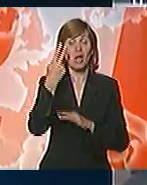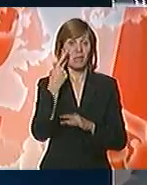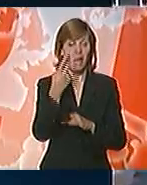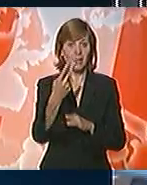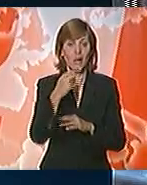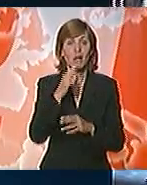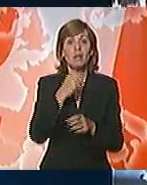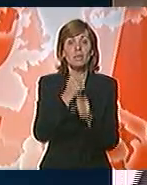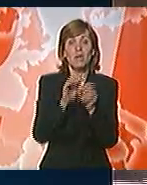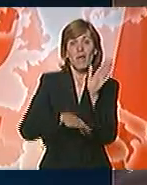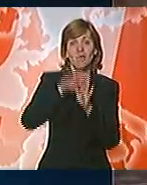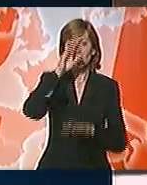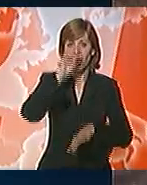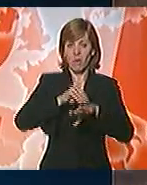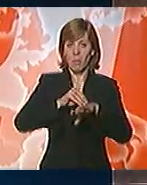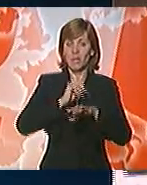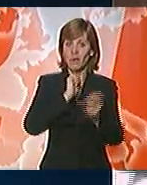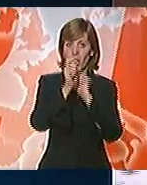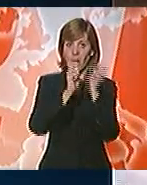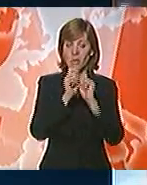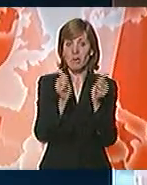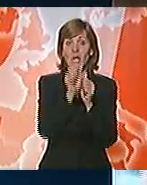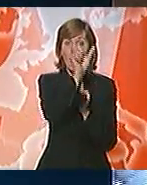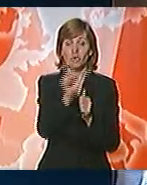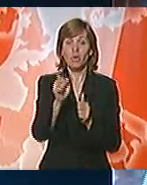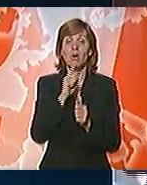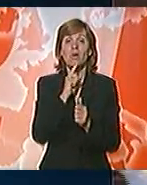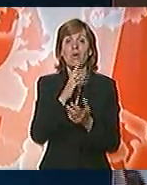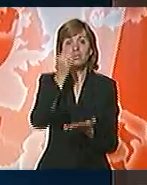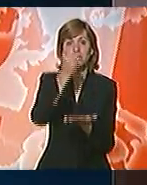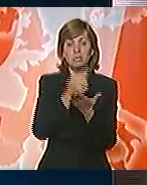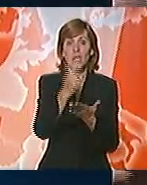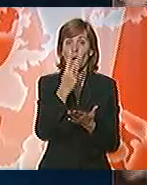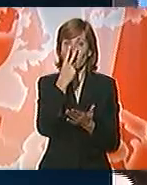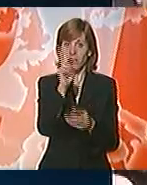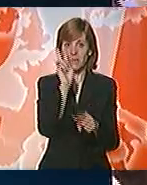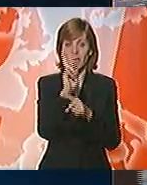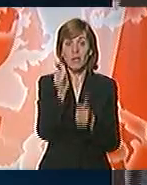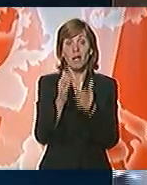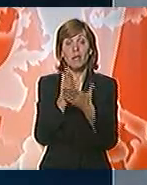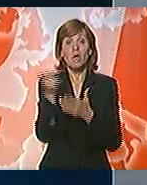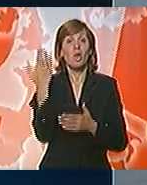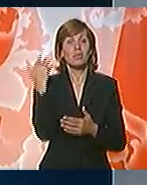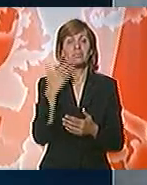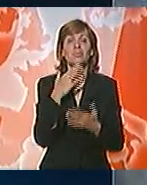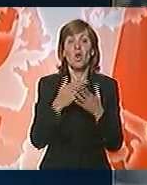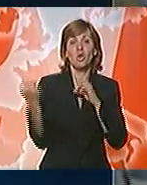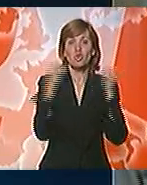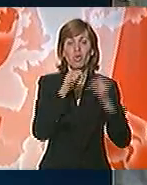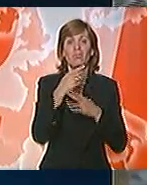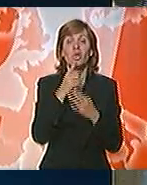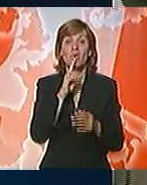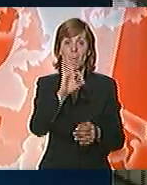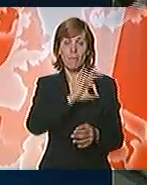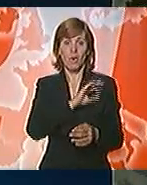dana obavljeno više informativnih razgovora sa osobama koji su identifikovane kao čevici ili učesnici nedeljih događaja sa krevavim